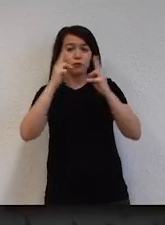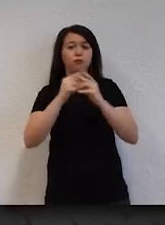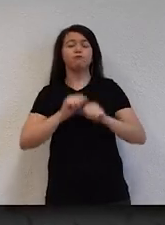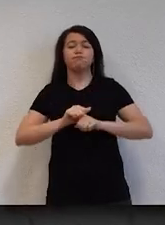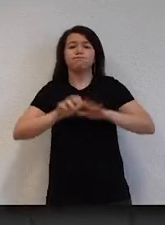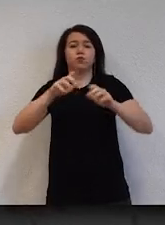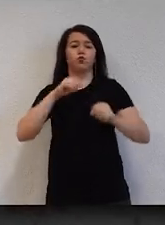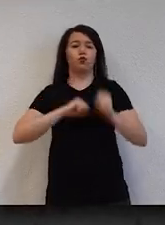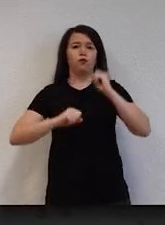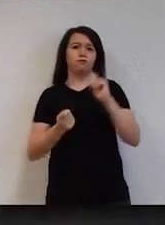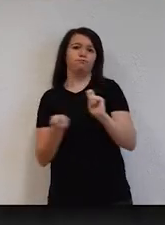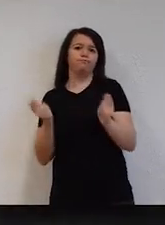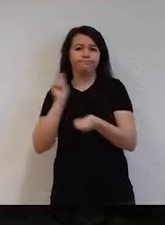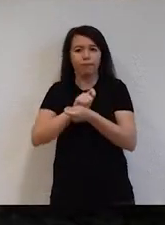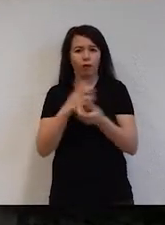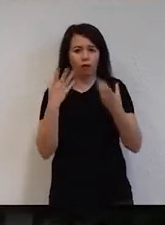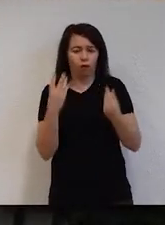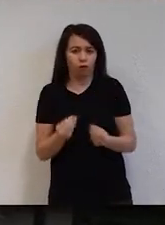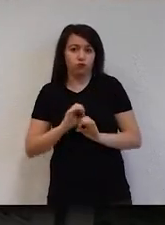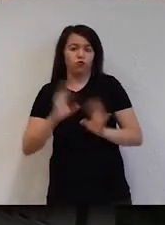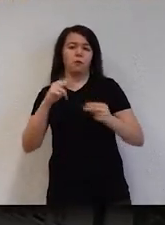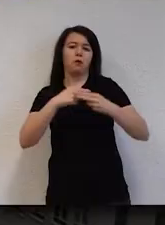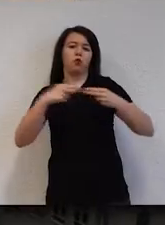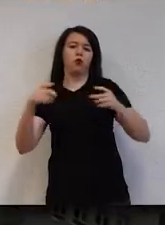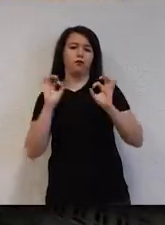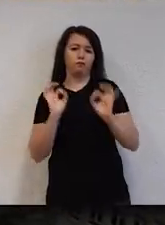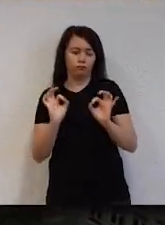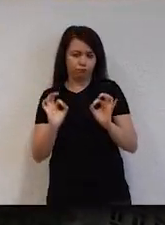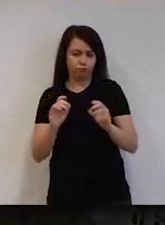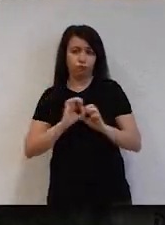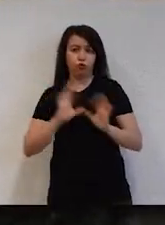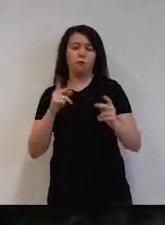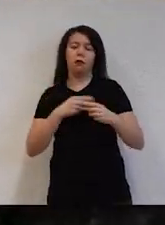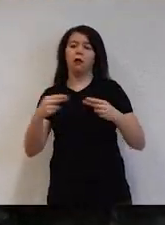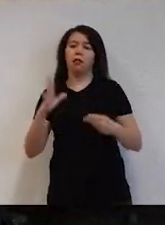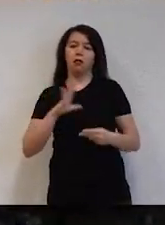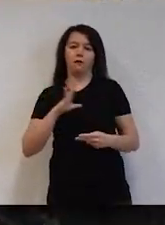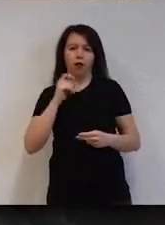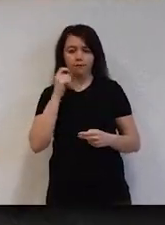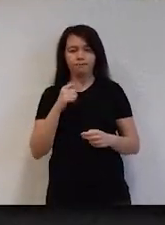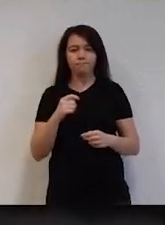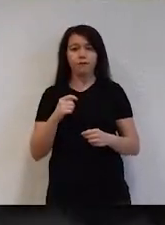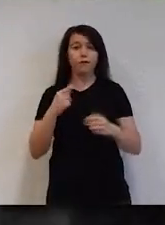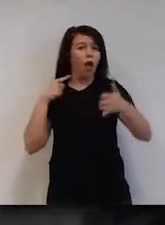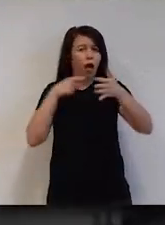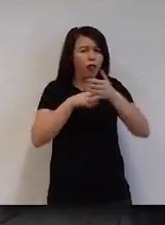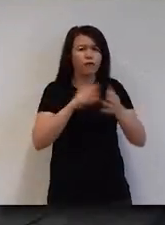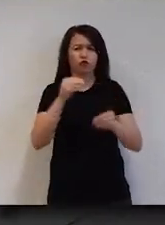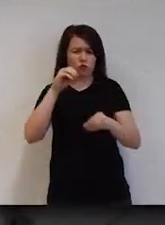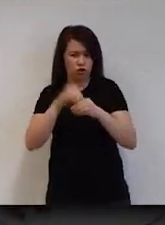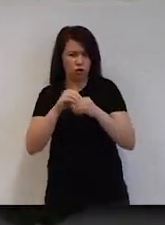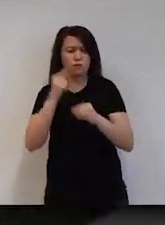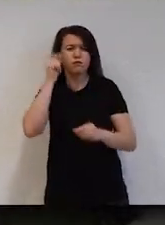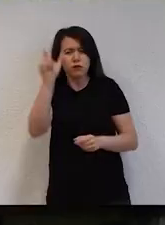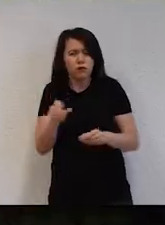sürede dünyaya açılan bir üniversiteye dönüşümünün mucizevi öyküsü, bir mucizenin romanıdır. Rotamız